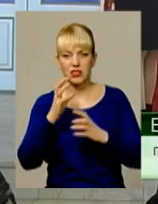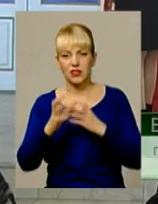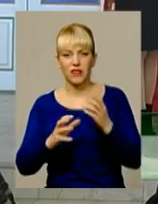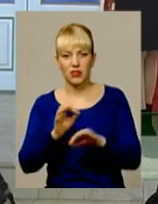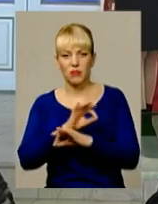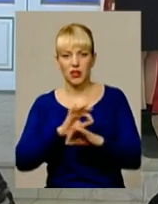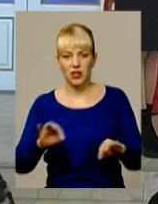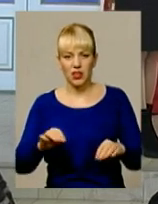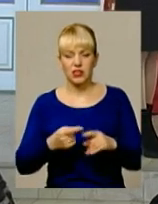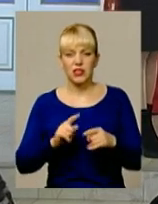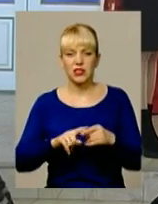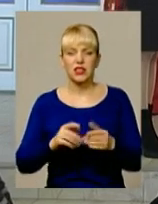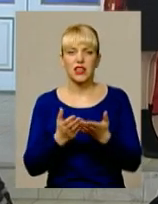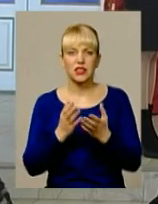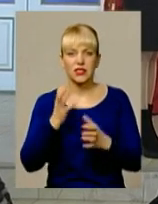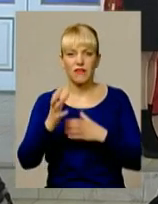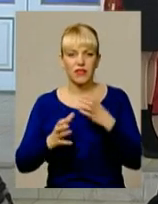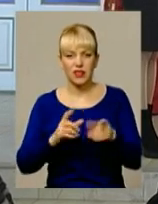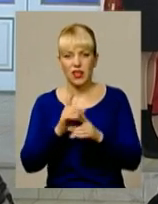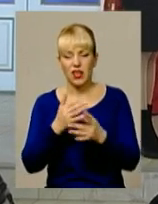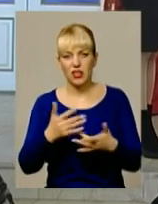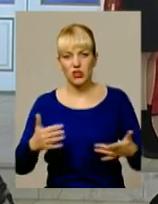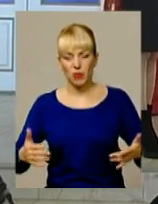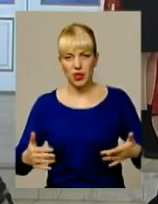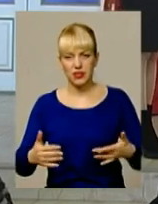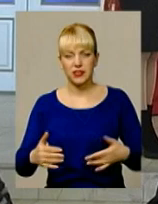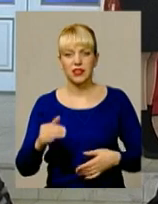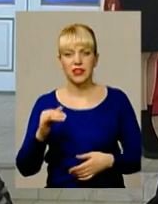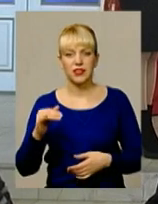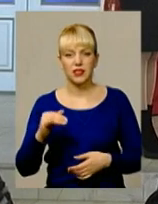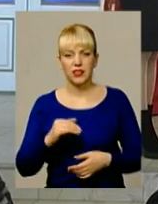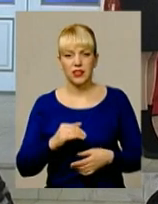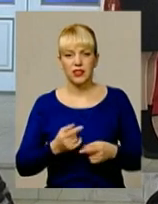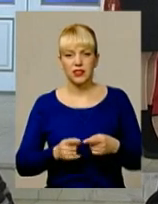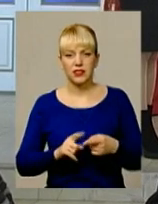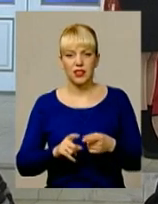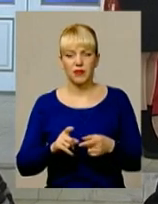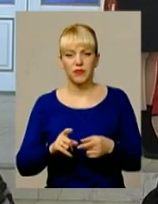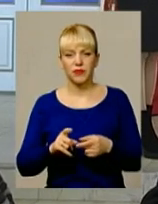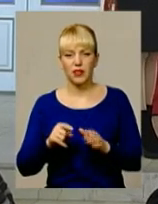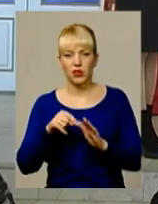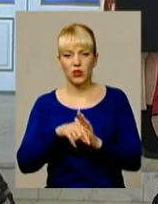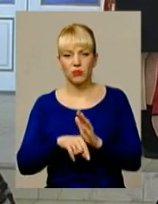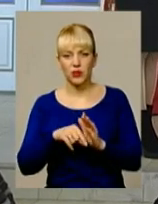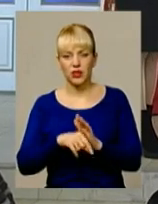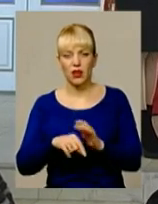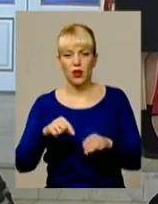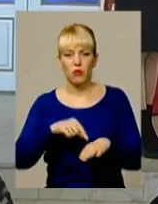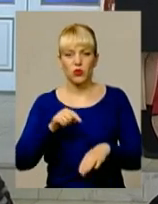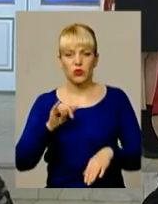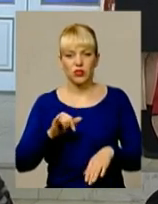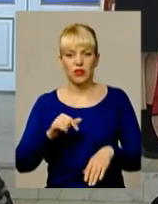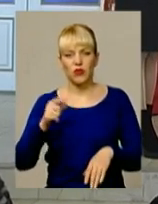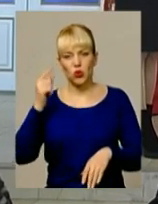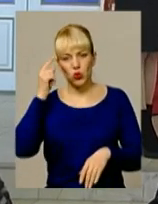прекрасний, світ різноманітний. І це глибина і почуттів, і